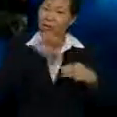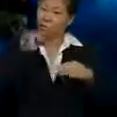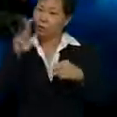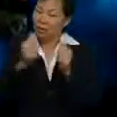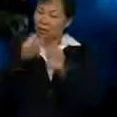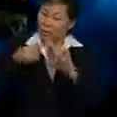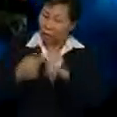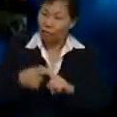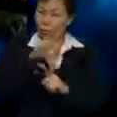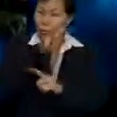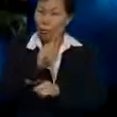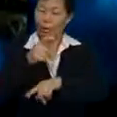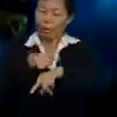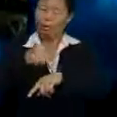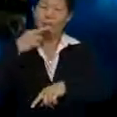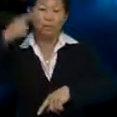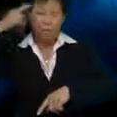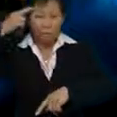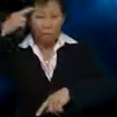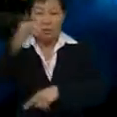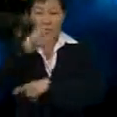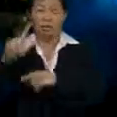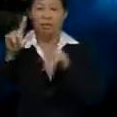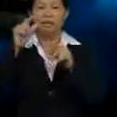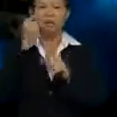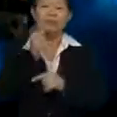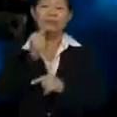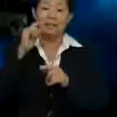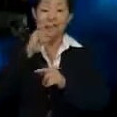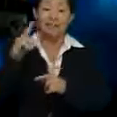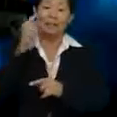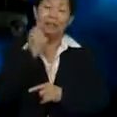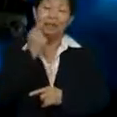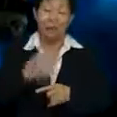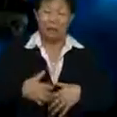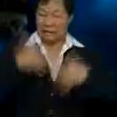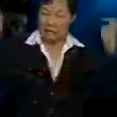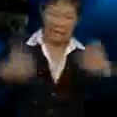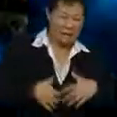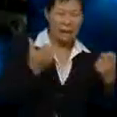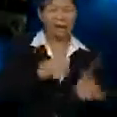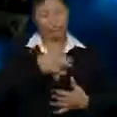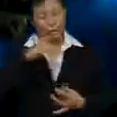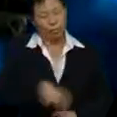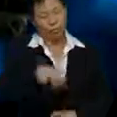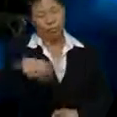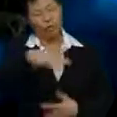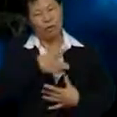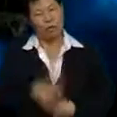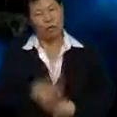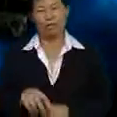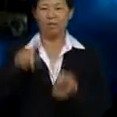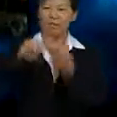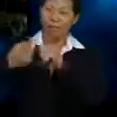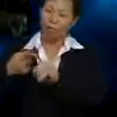tahu tak? Julia pada zaman remajanya Ialah seorang gadis remaja yang liar Suka berpoye-poye dan berpelesiran dengan